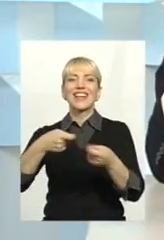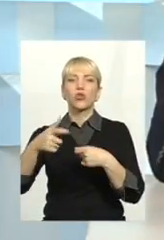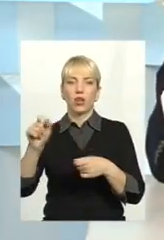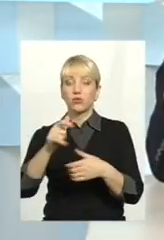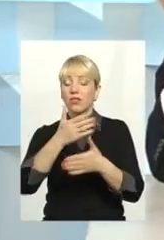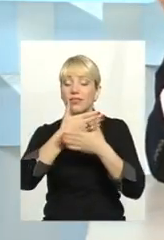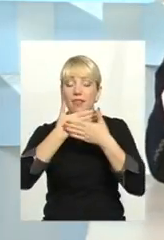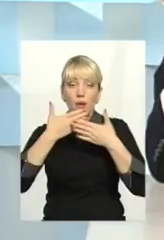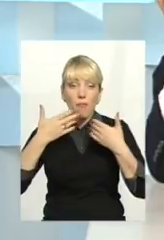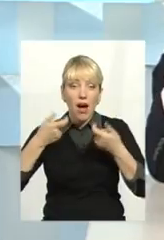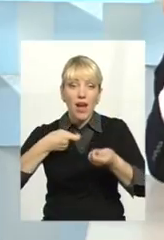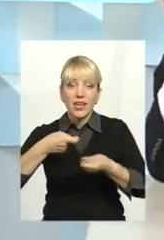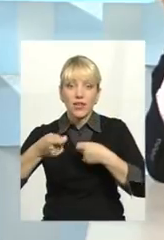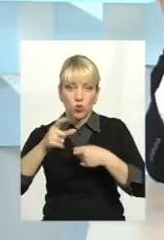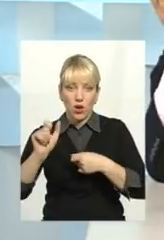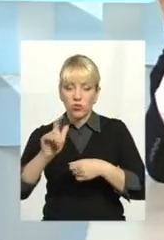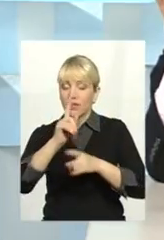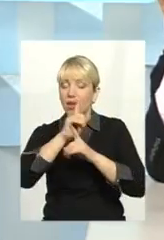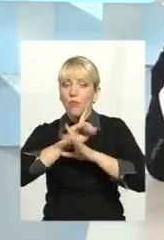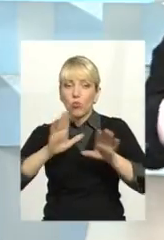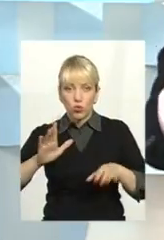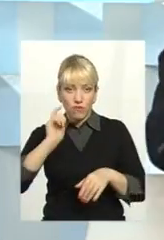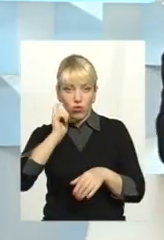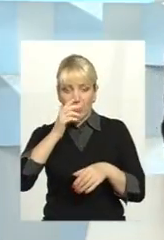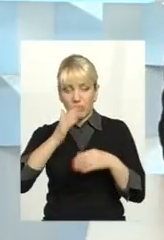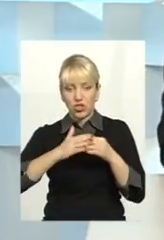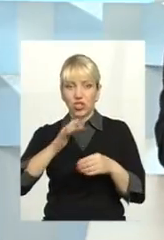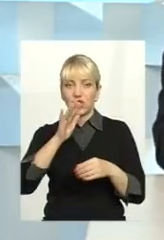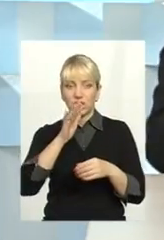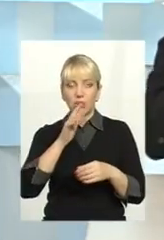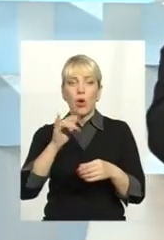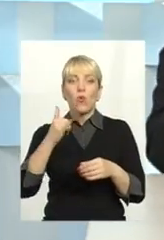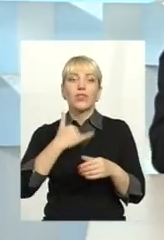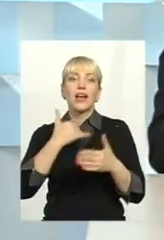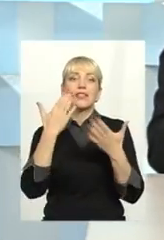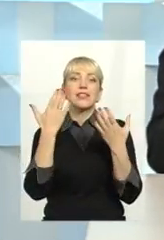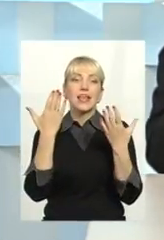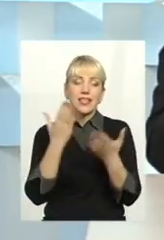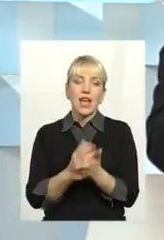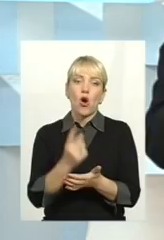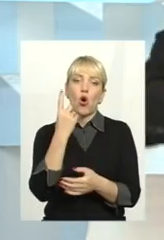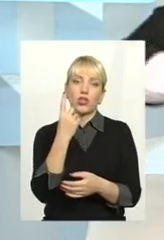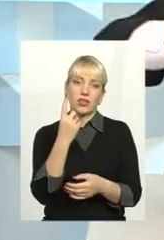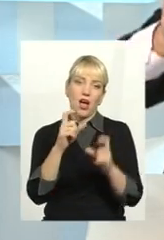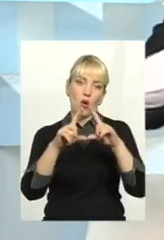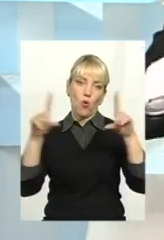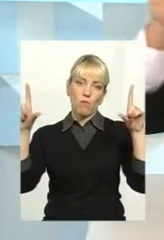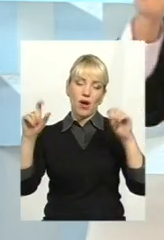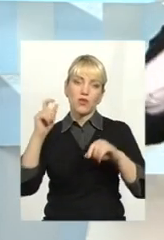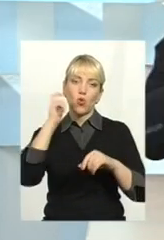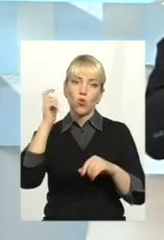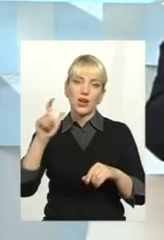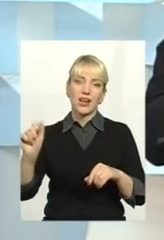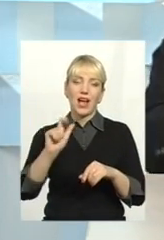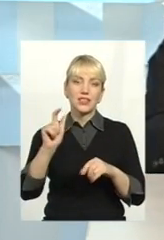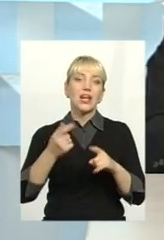ринку газу і не буде в Україні найближчим часом, розумієте? Бо в нас є наша з вами компанія «Укргазвидобування». Вона видобувала